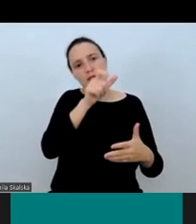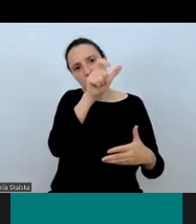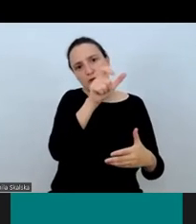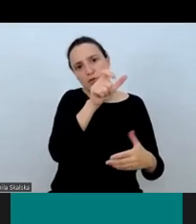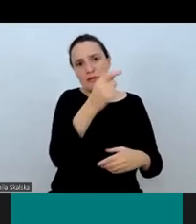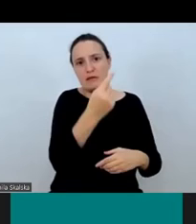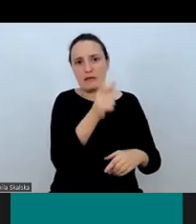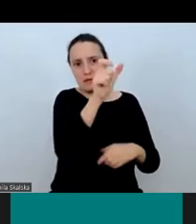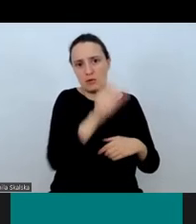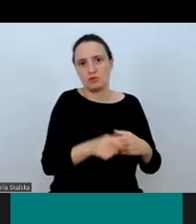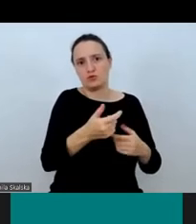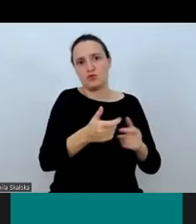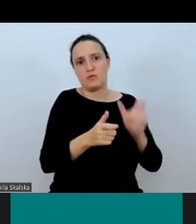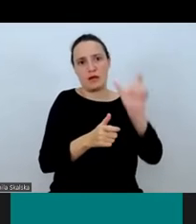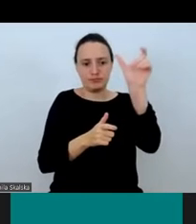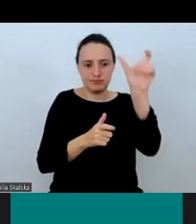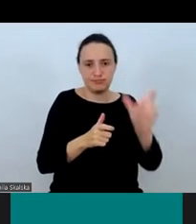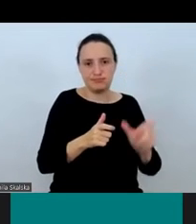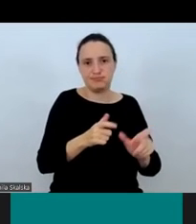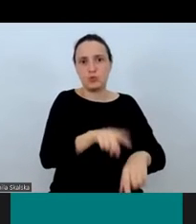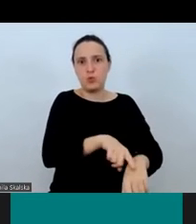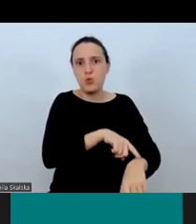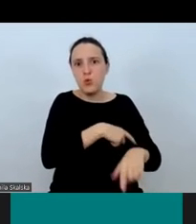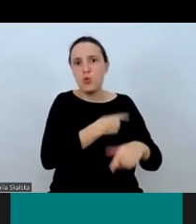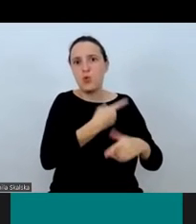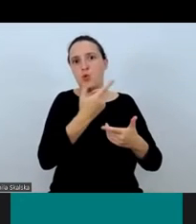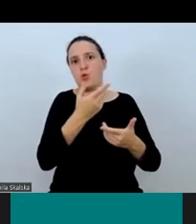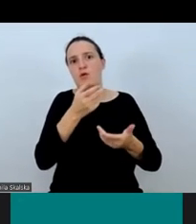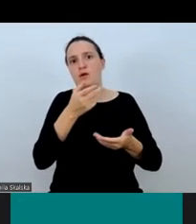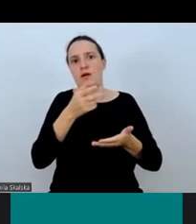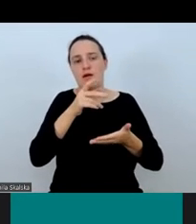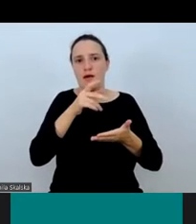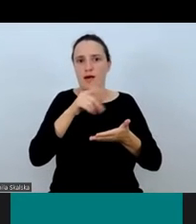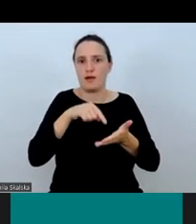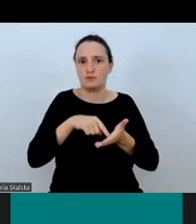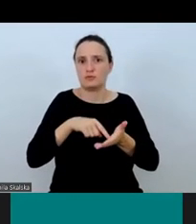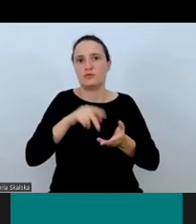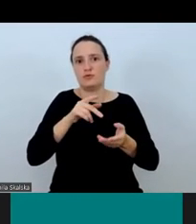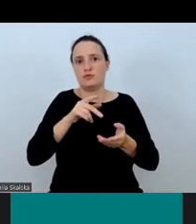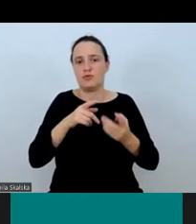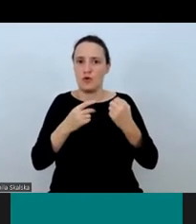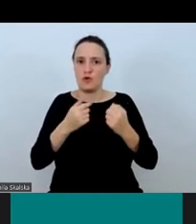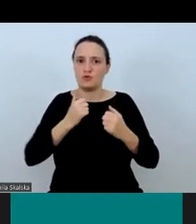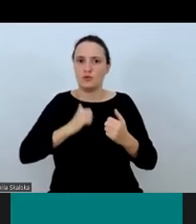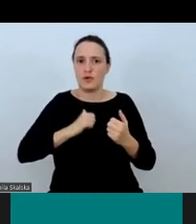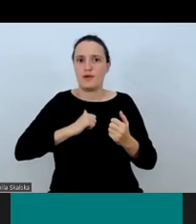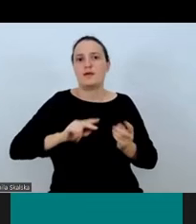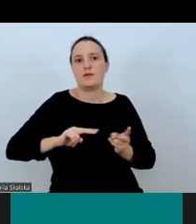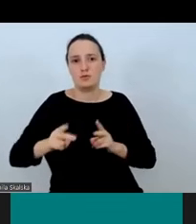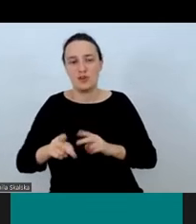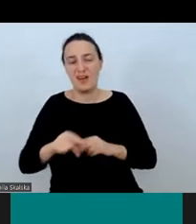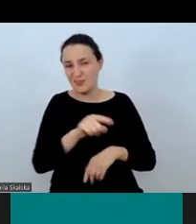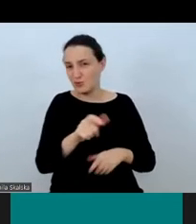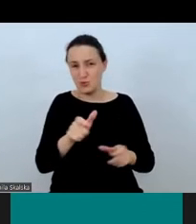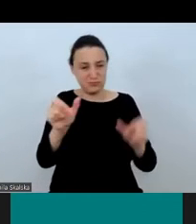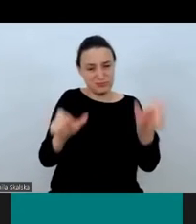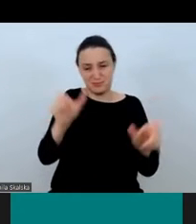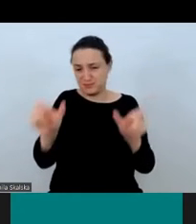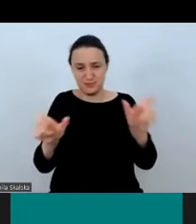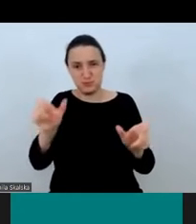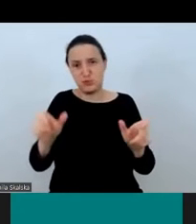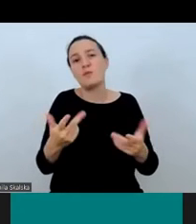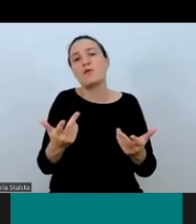Natomiast w tym wypadku wypowiedzi są bardzo krótkie. Zwykle występuje dwóch lub więcej